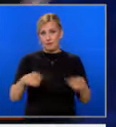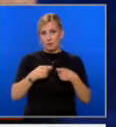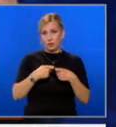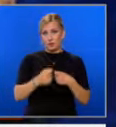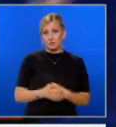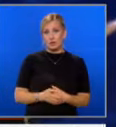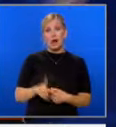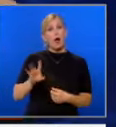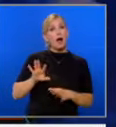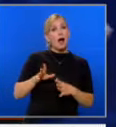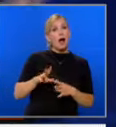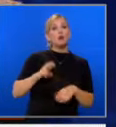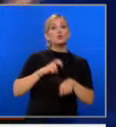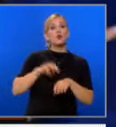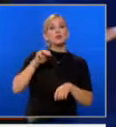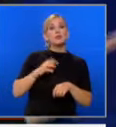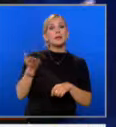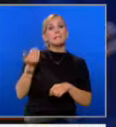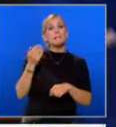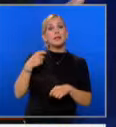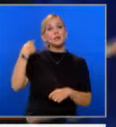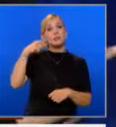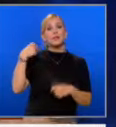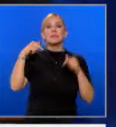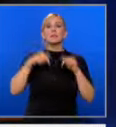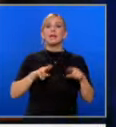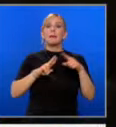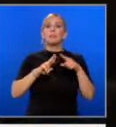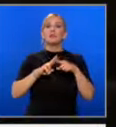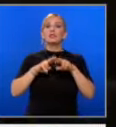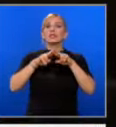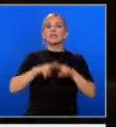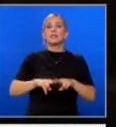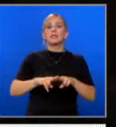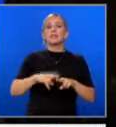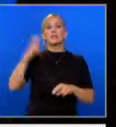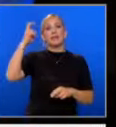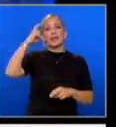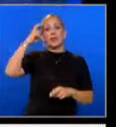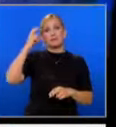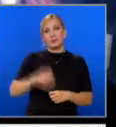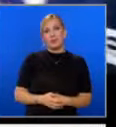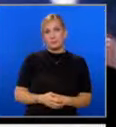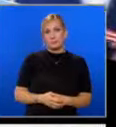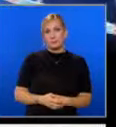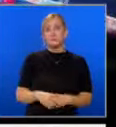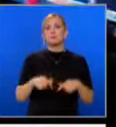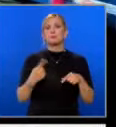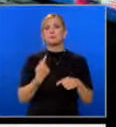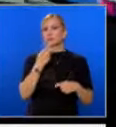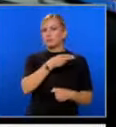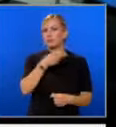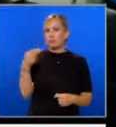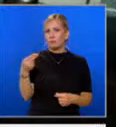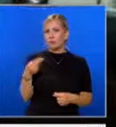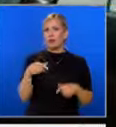Ако Доналд Трамп беше президент, сега Путин щеше да седи в Киев. Една от водещите теми в предизборната